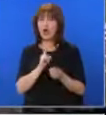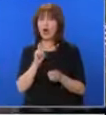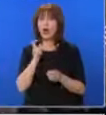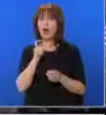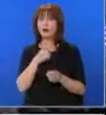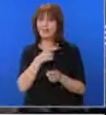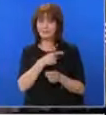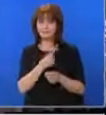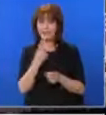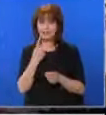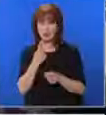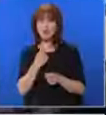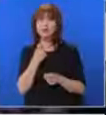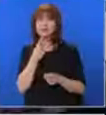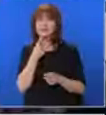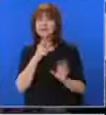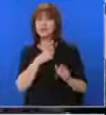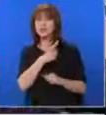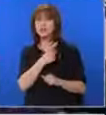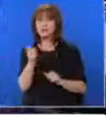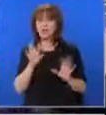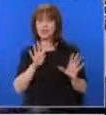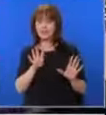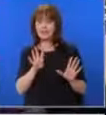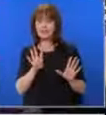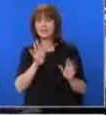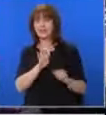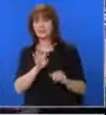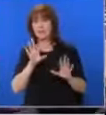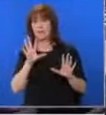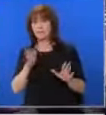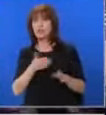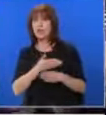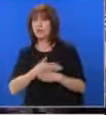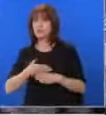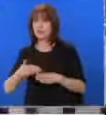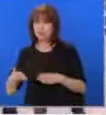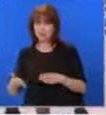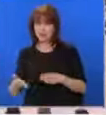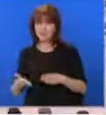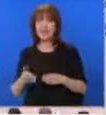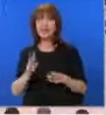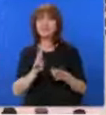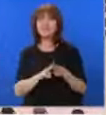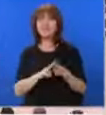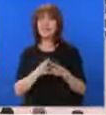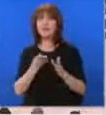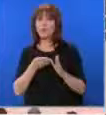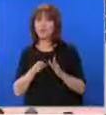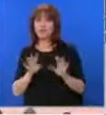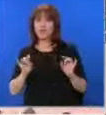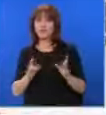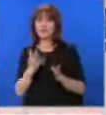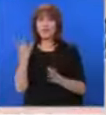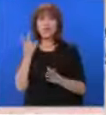One Center се наложиха с 109 на 95, като с успеха продължават битката за директно място в плей-оффите. Везенков се появи на паркета в